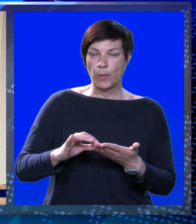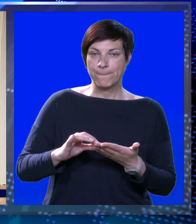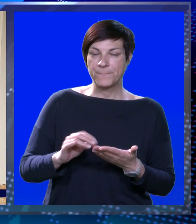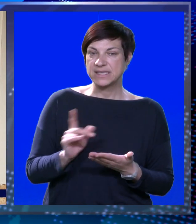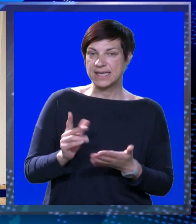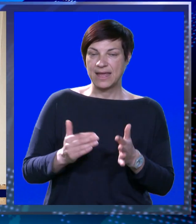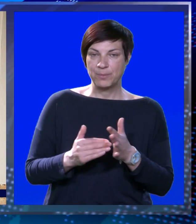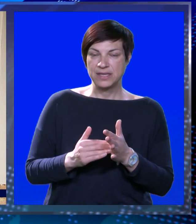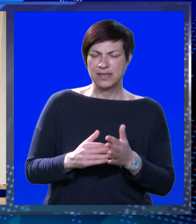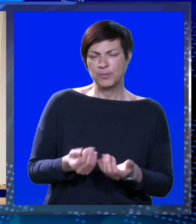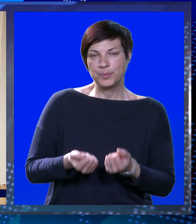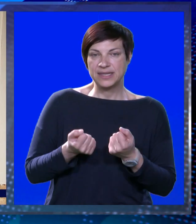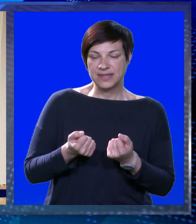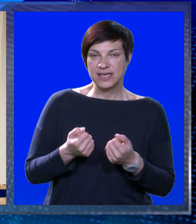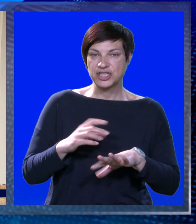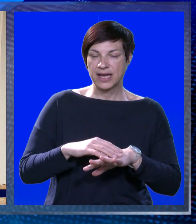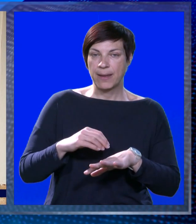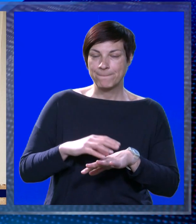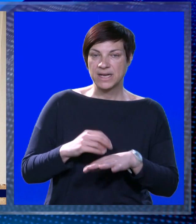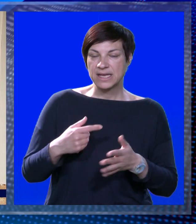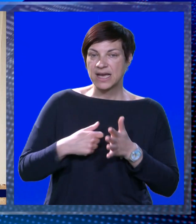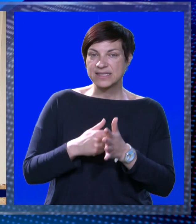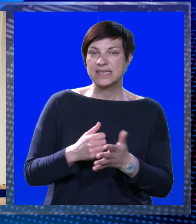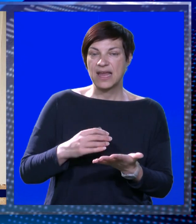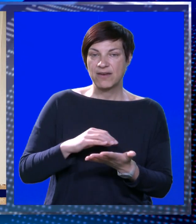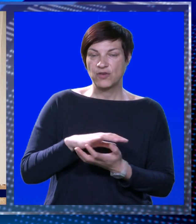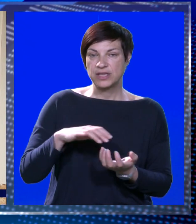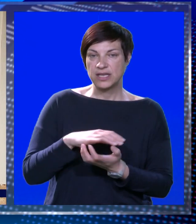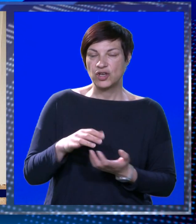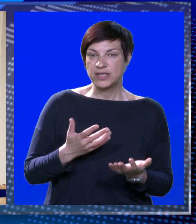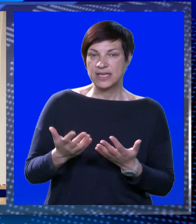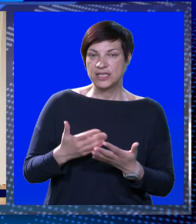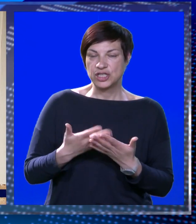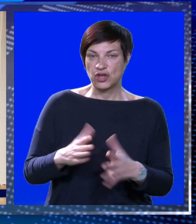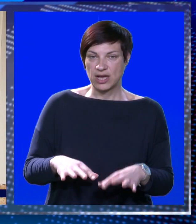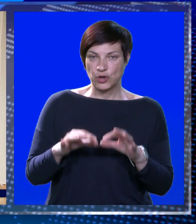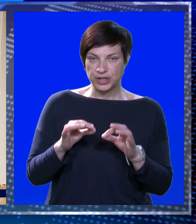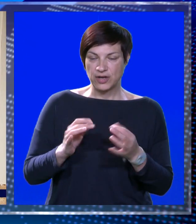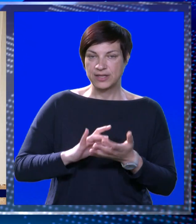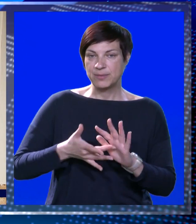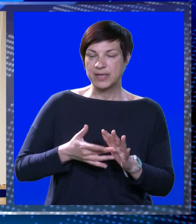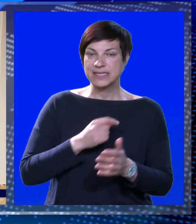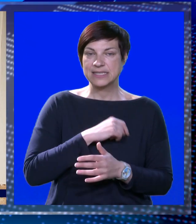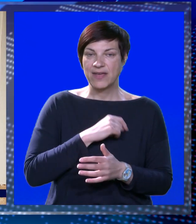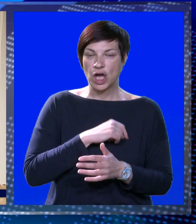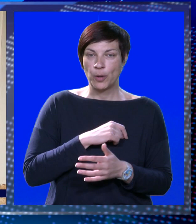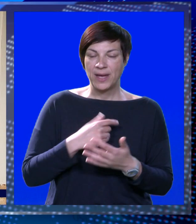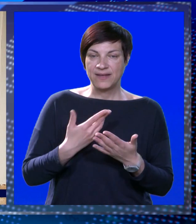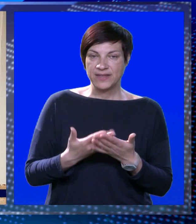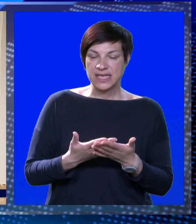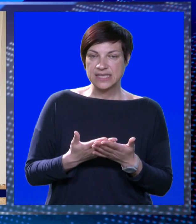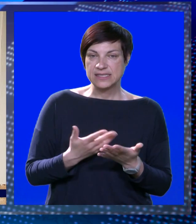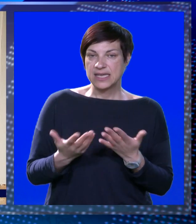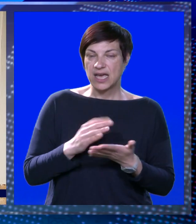ne bi trebao biti komplicirana. Aplikacija navodi i roditelje što i kako da odaberu, a sve obavijesti